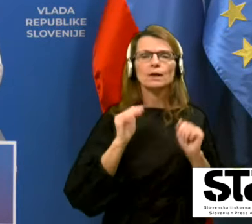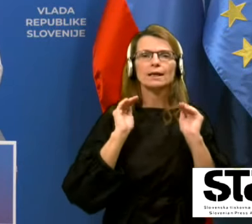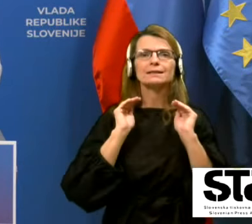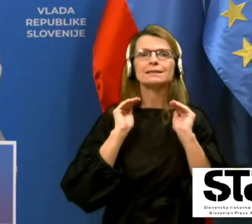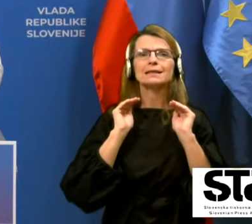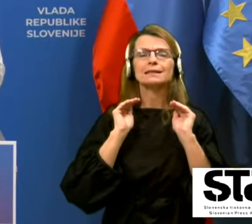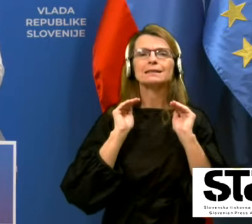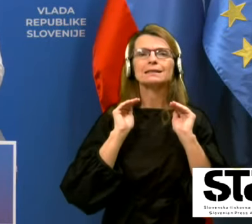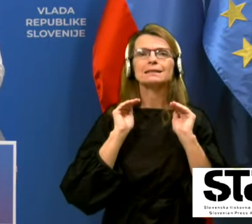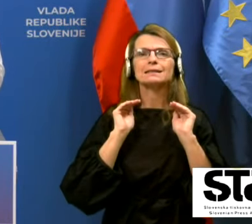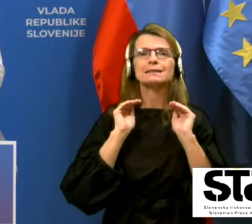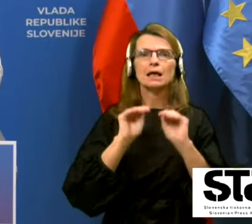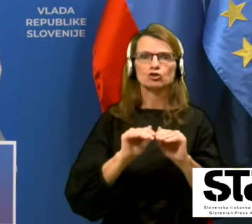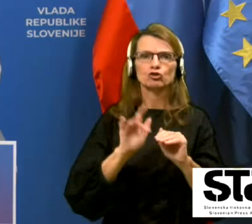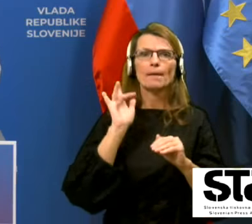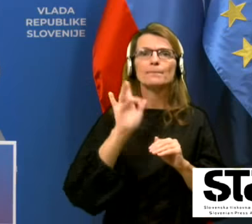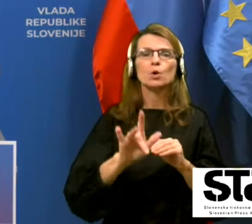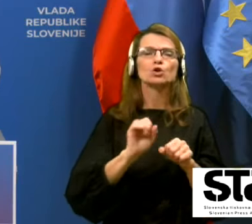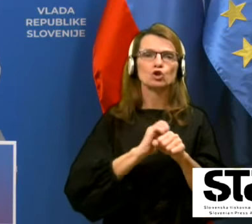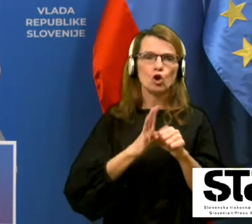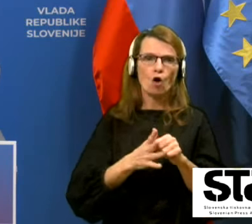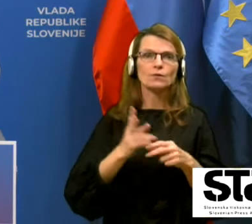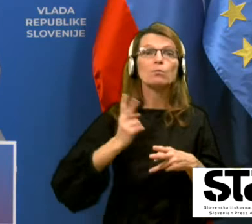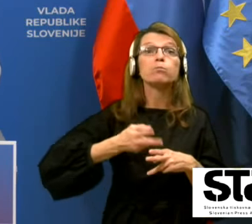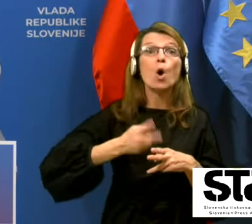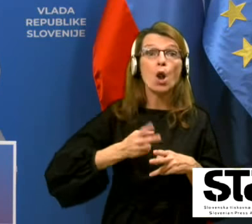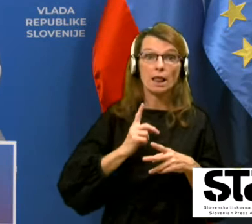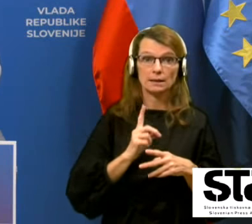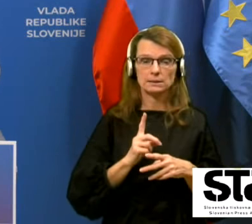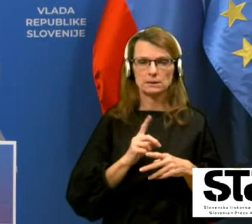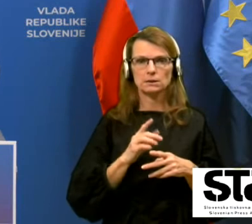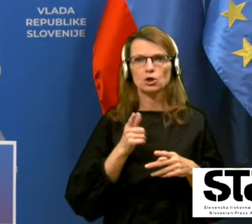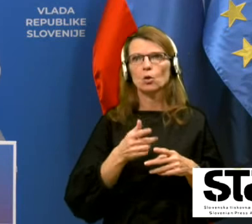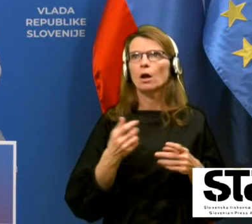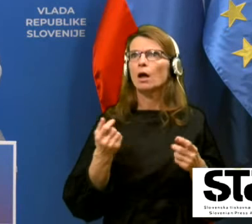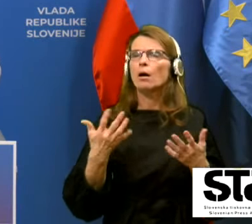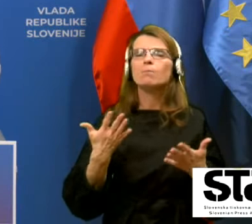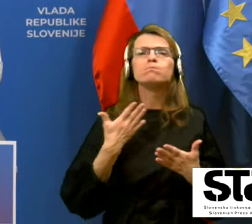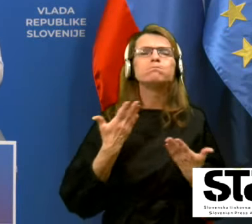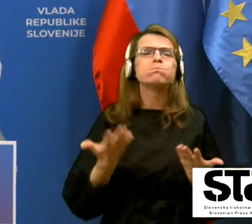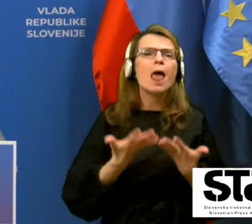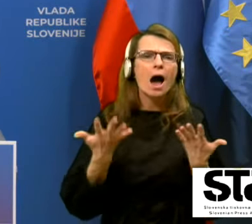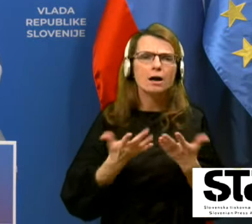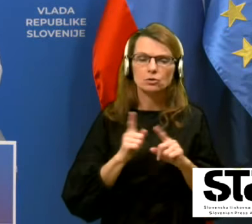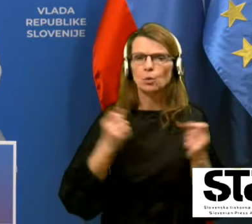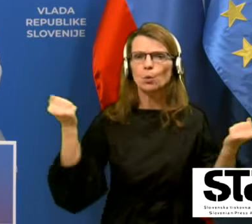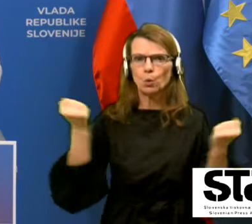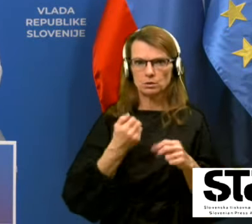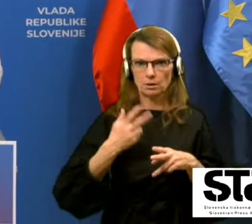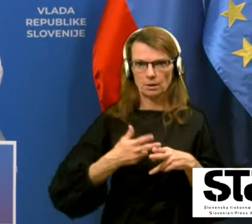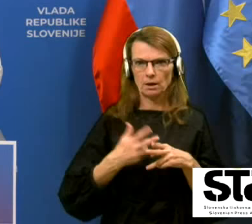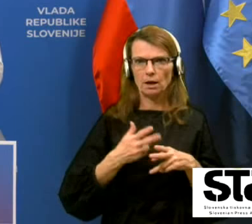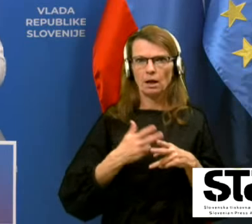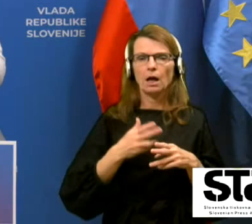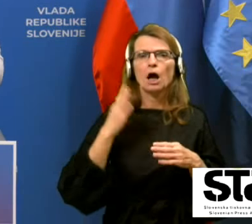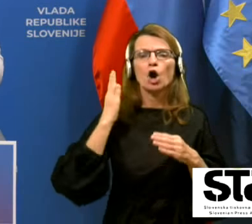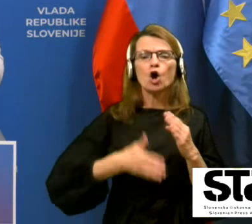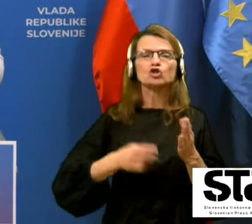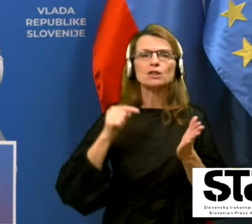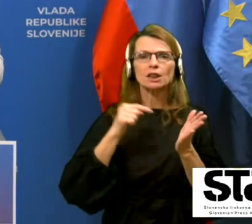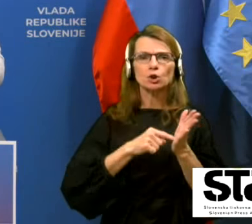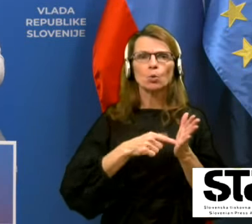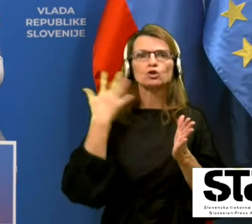proti COVID bolezni, ne proti okužbi, torej zaščita proti blagi in tudi hudi COVID bolezni, Endpoint je bil mirjan